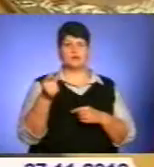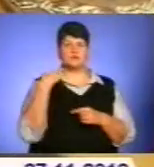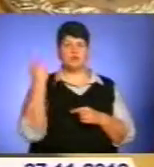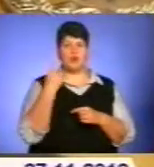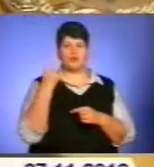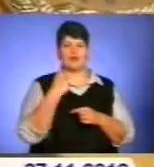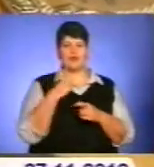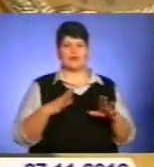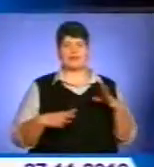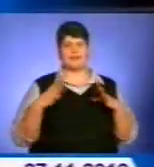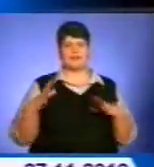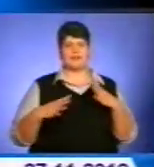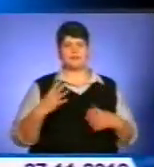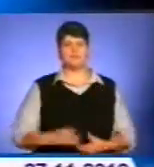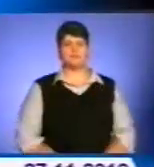переконані тренери.